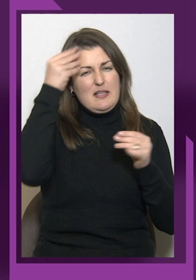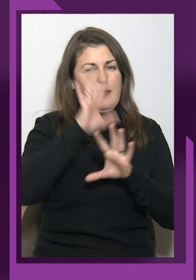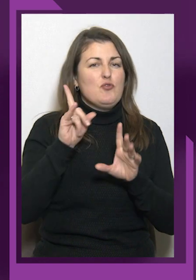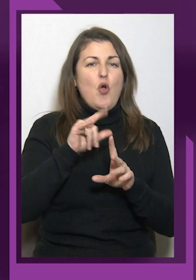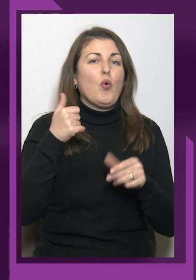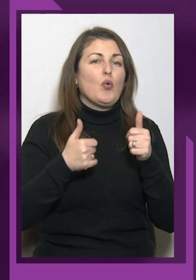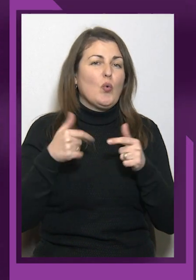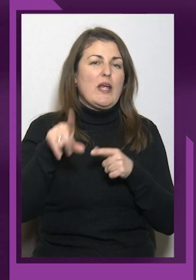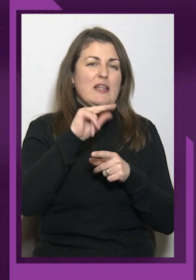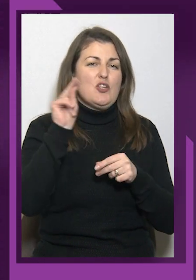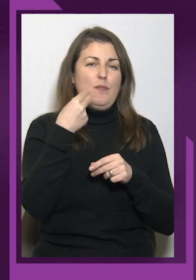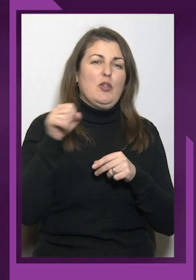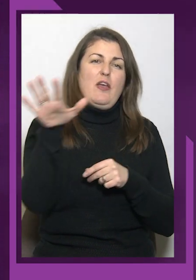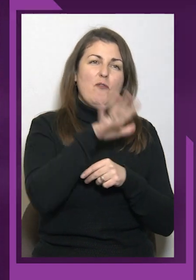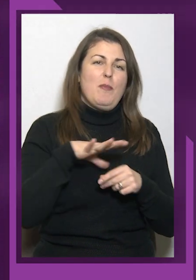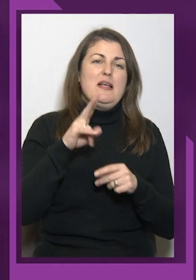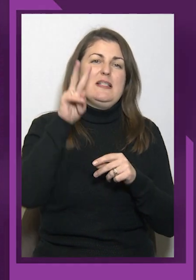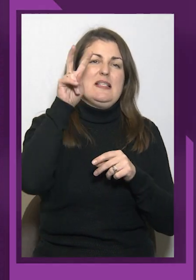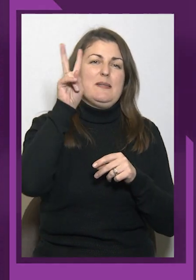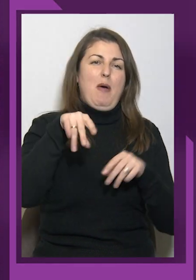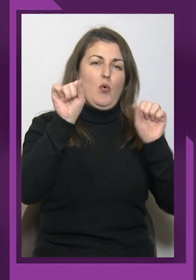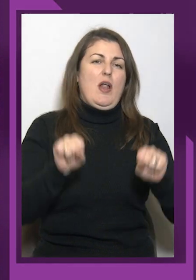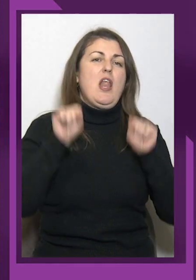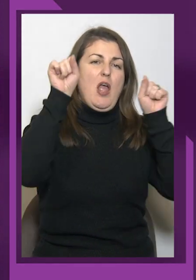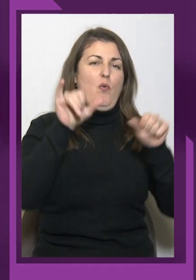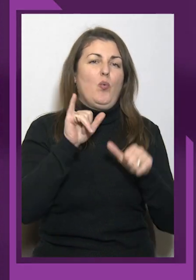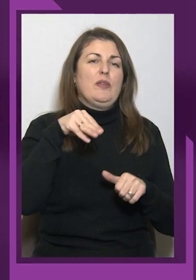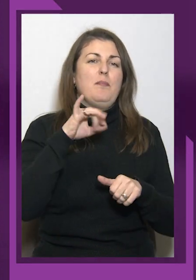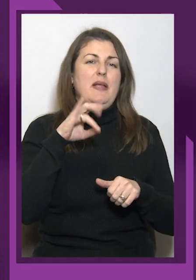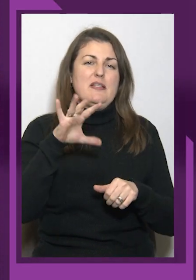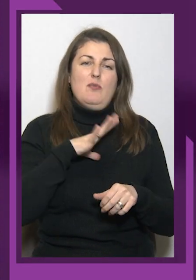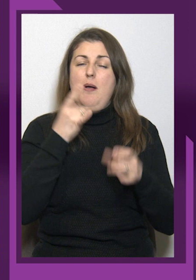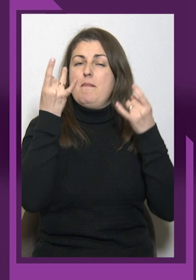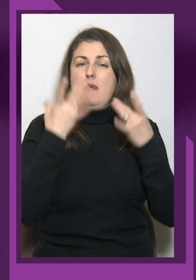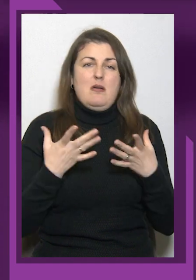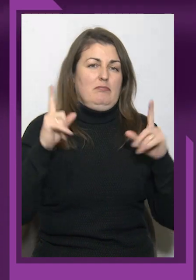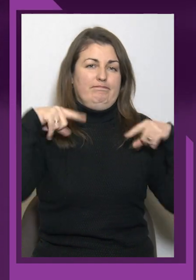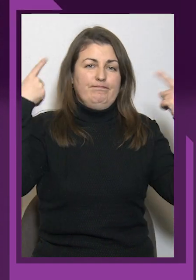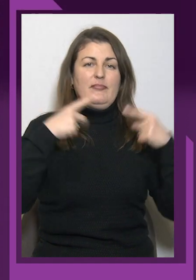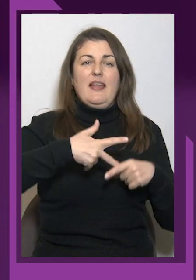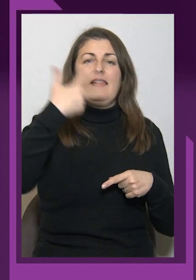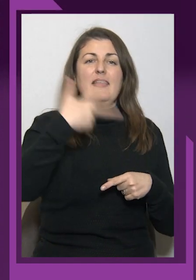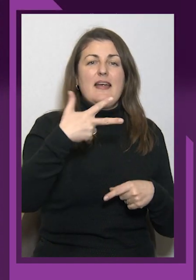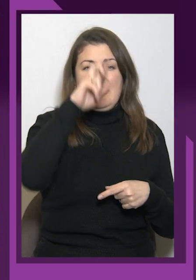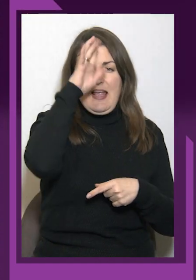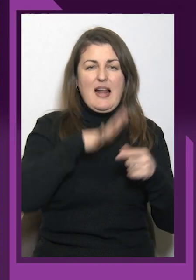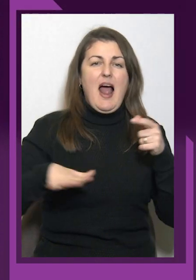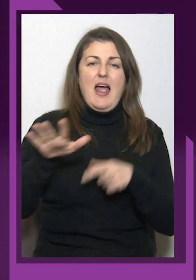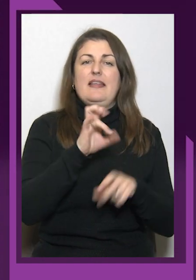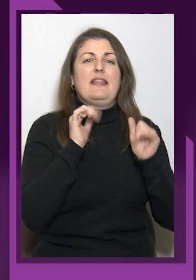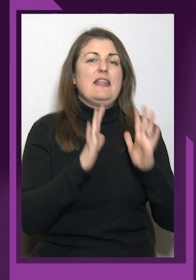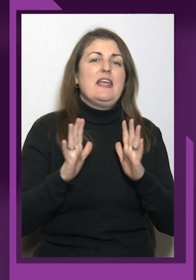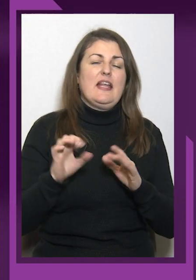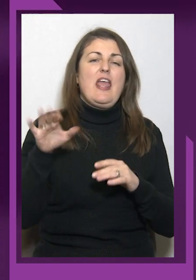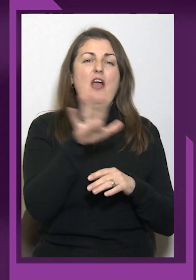конкуренція на чемпіонаті Європи з пауерліфтингу у Тбілісі була просто захмарною. 30 країн і не тільки